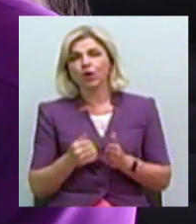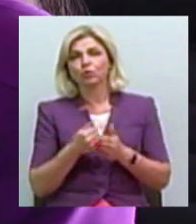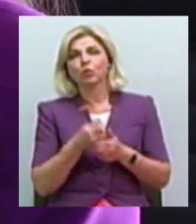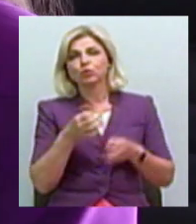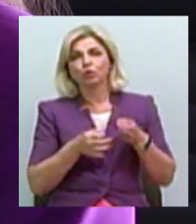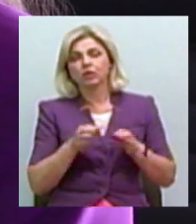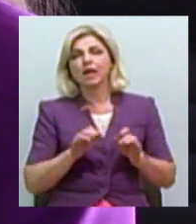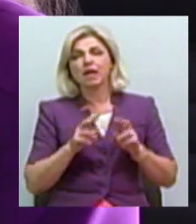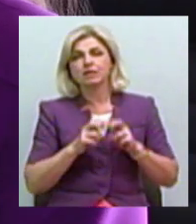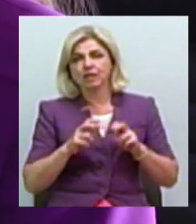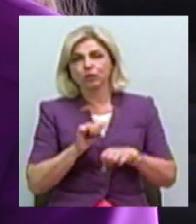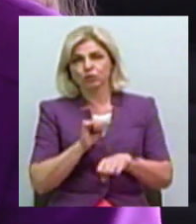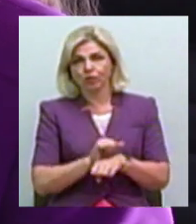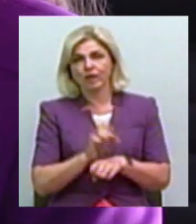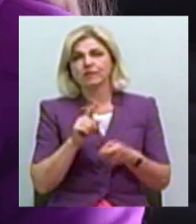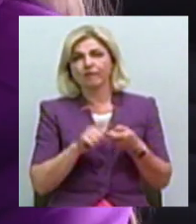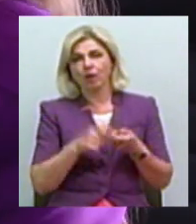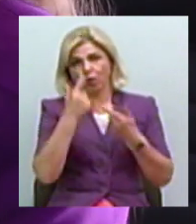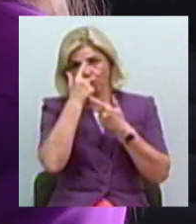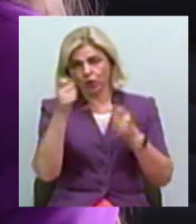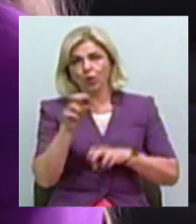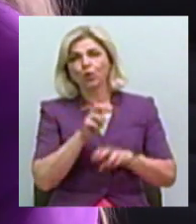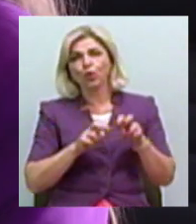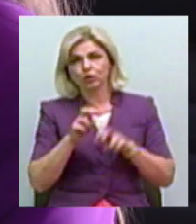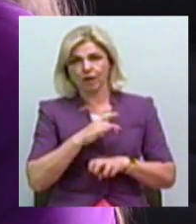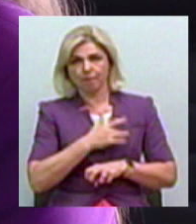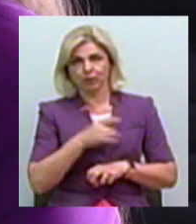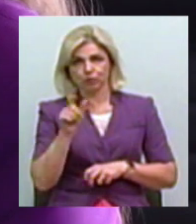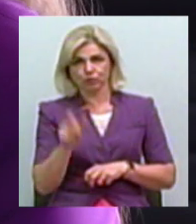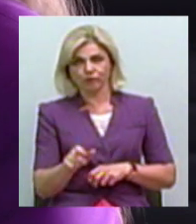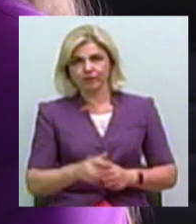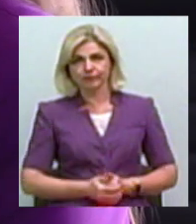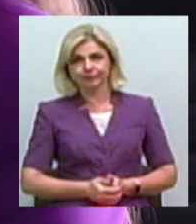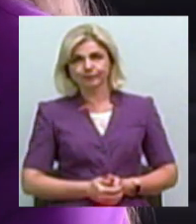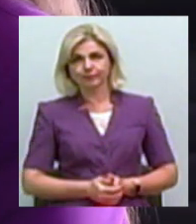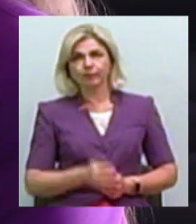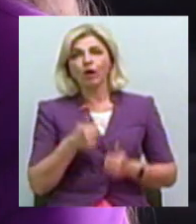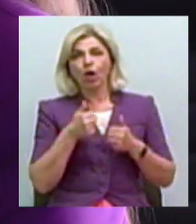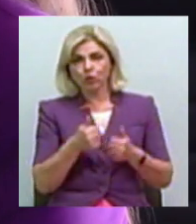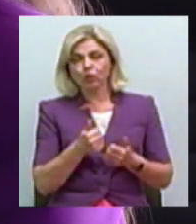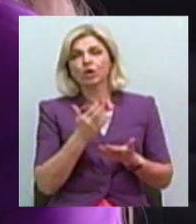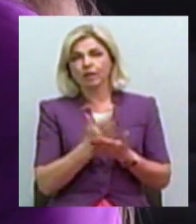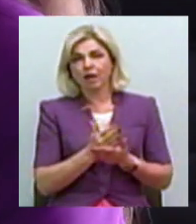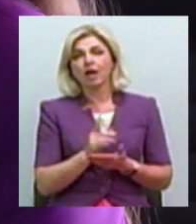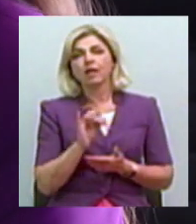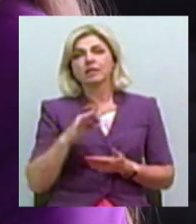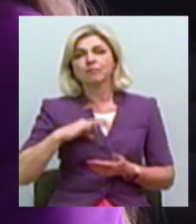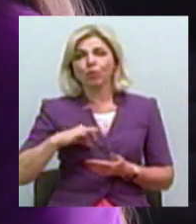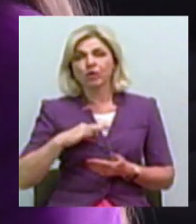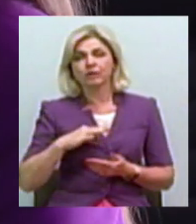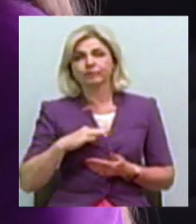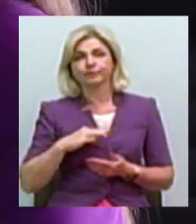розслідування зупинено у зв'язку з оголошенням в розшук підозрюваного. Позитиву тенденцію має і застосування